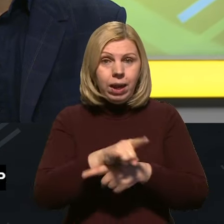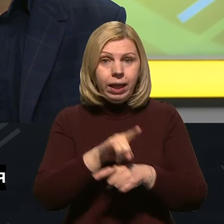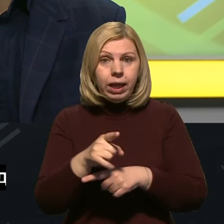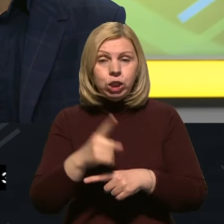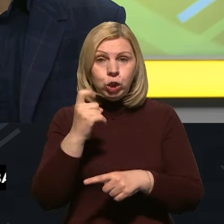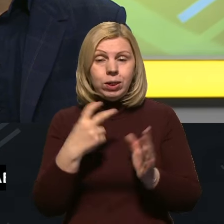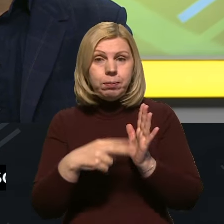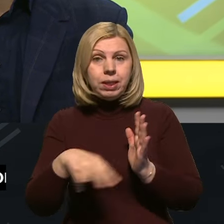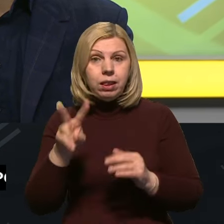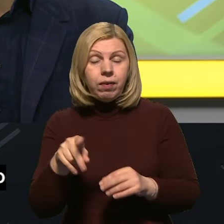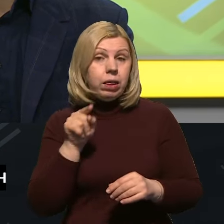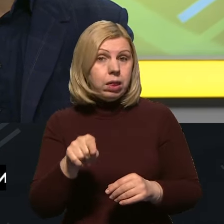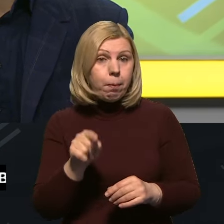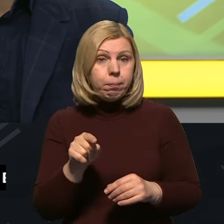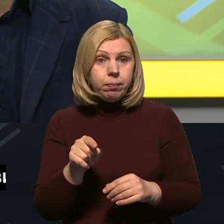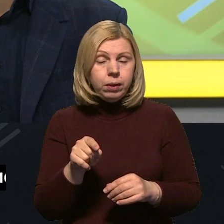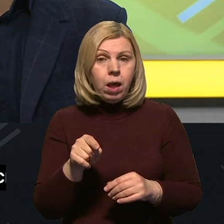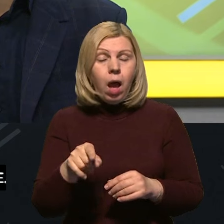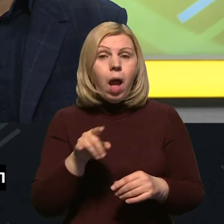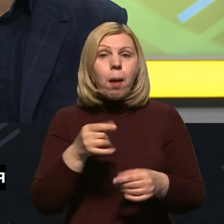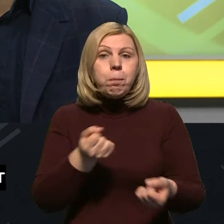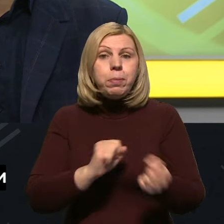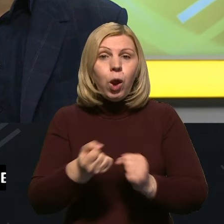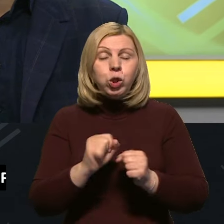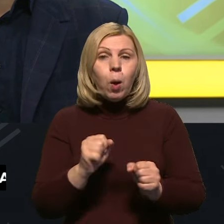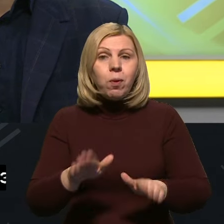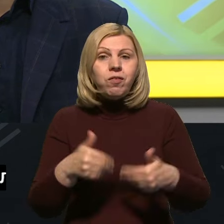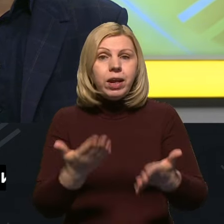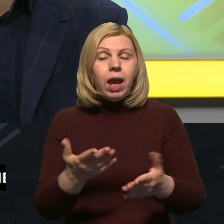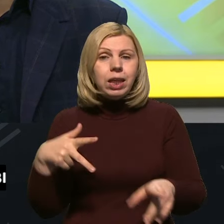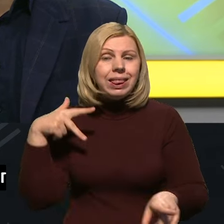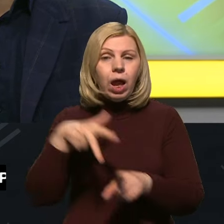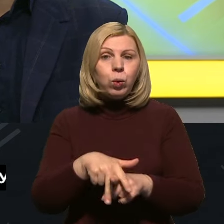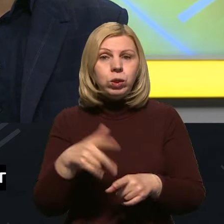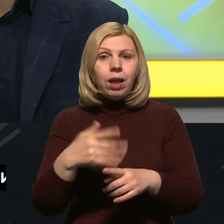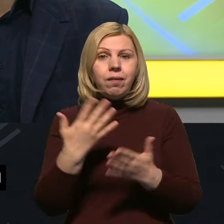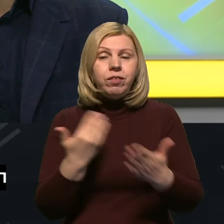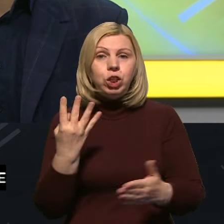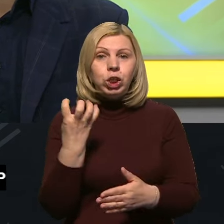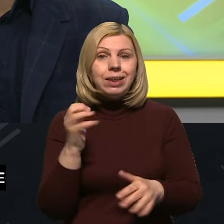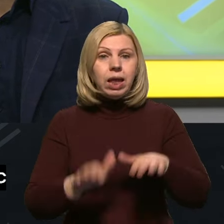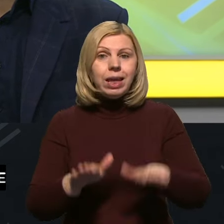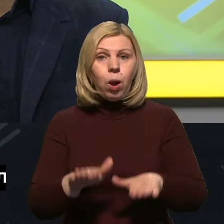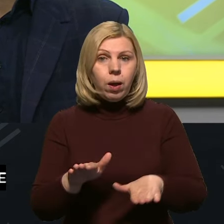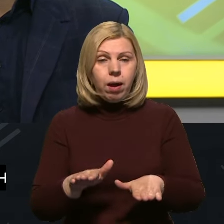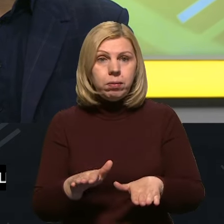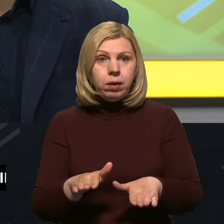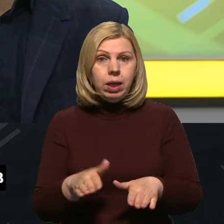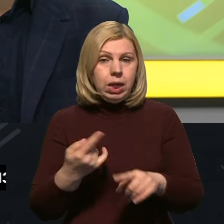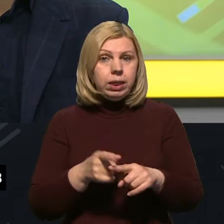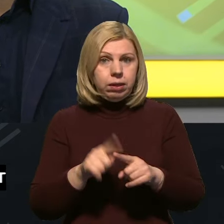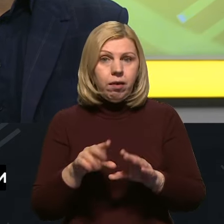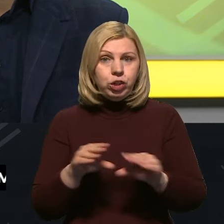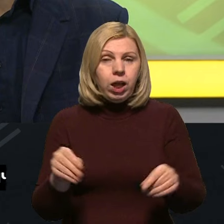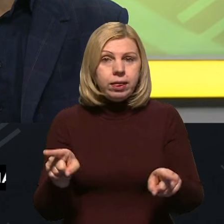-172, то там у пілотованому варіанці корисне навантаження під 400 кілограмів. Це вже